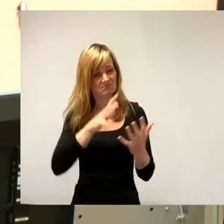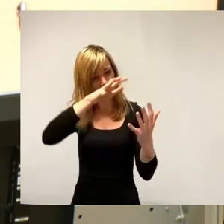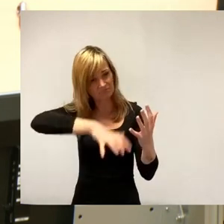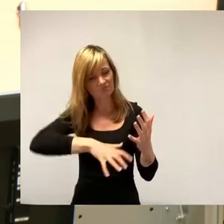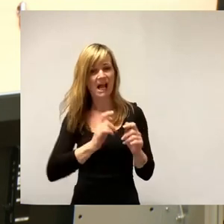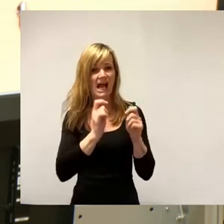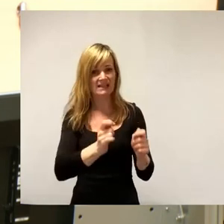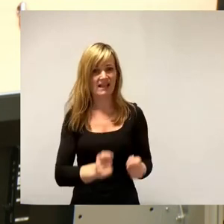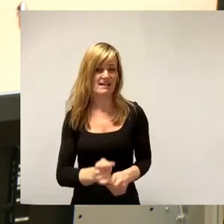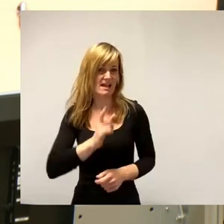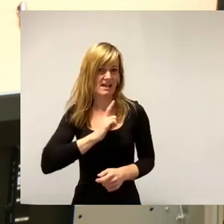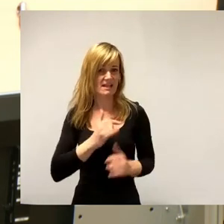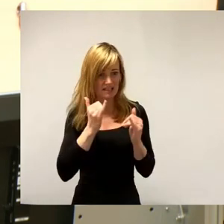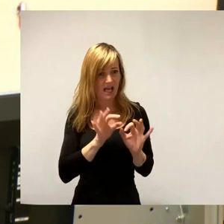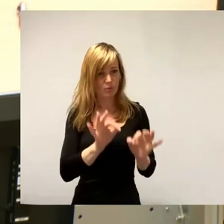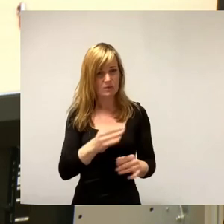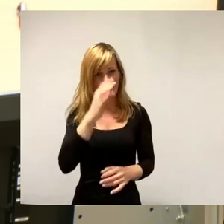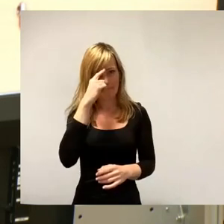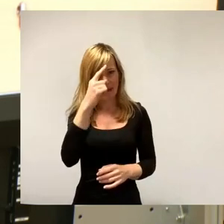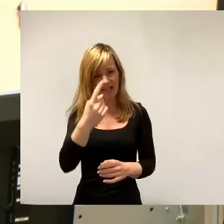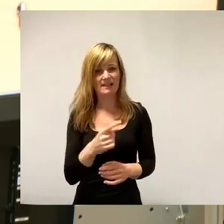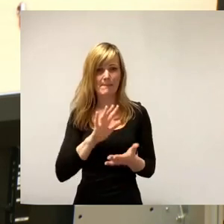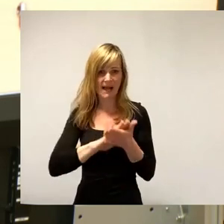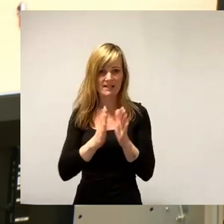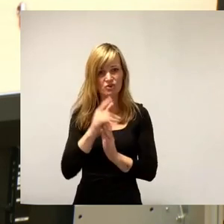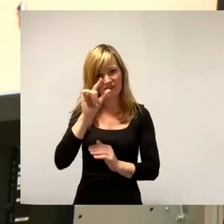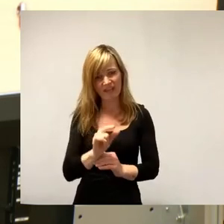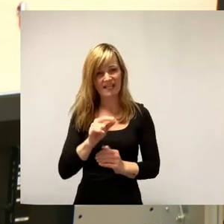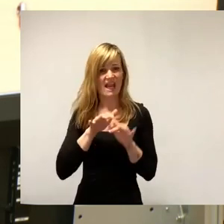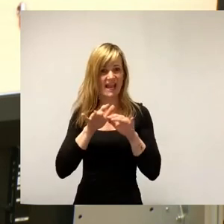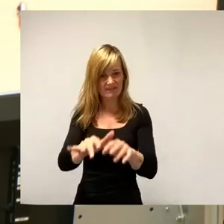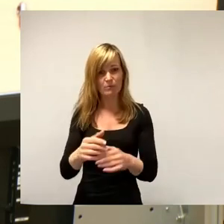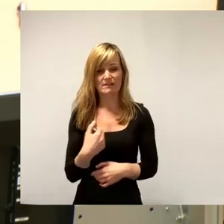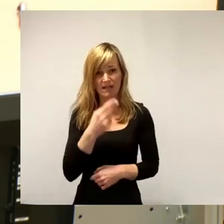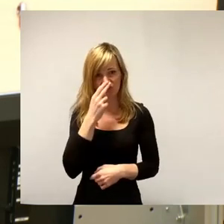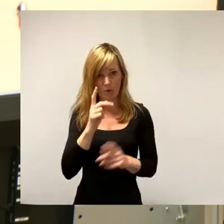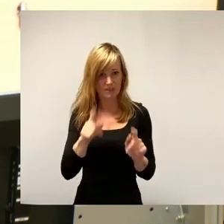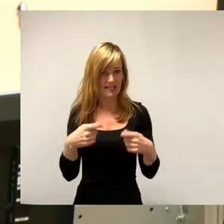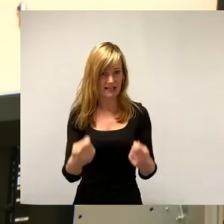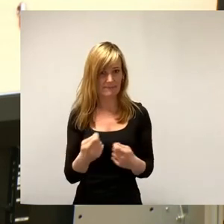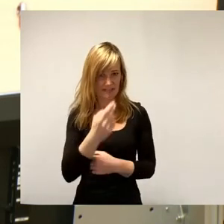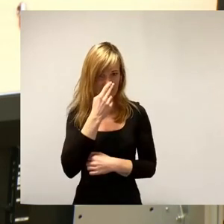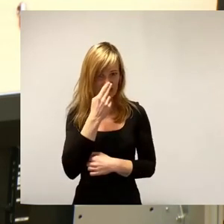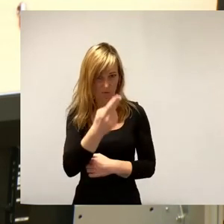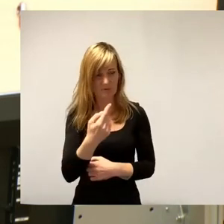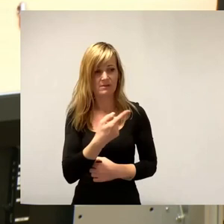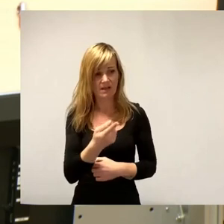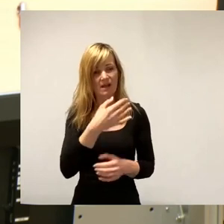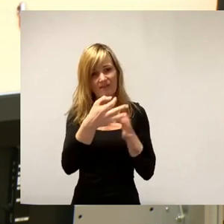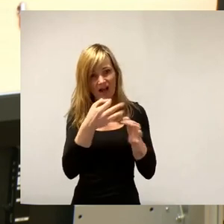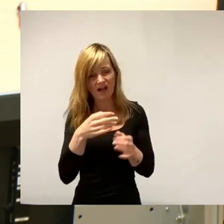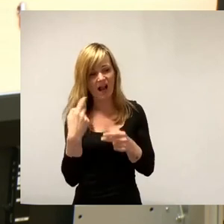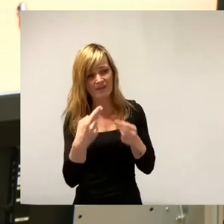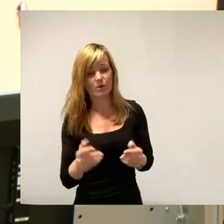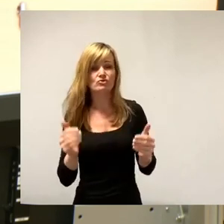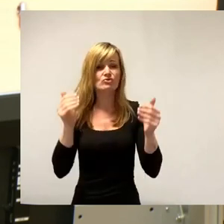wenig praktisch bewirkt. Wir werden mal sehen, was draus wird. Ich denke mal, die Beantwortung der ganzen Fragen, die wird unter Umständen später sein, als